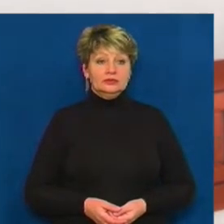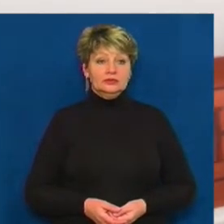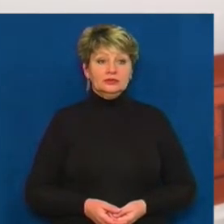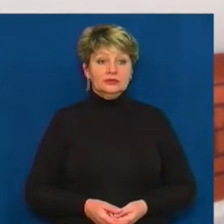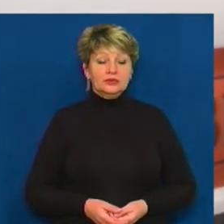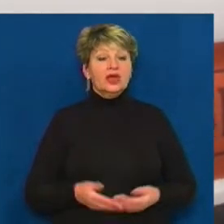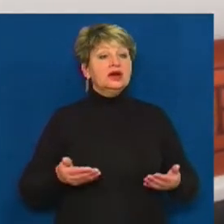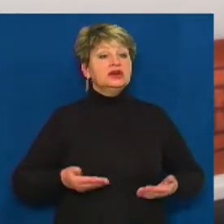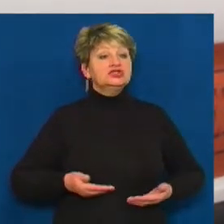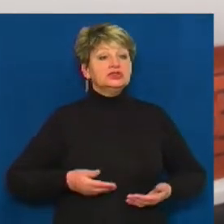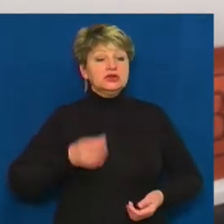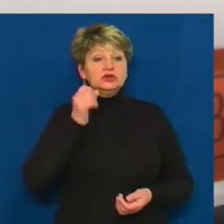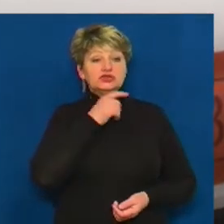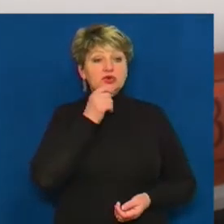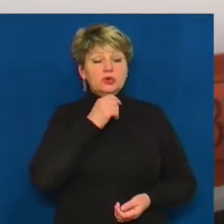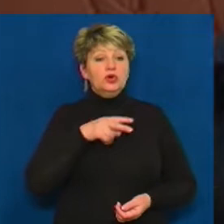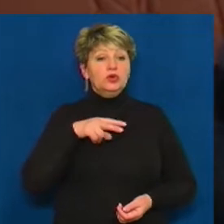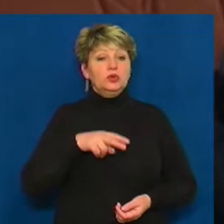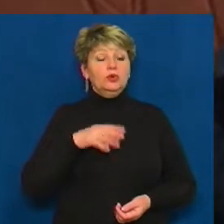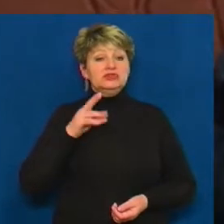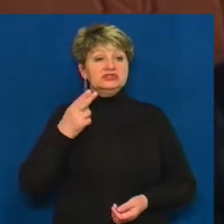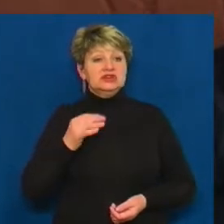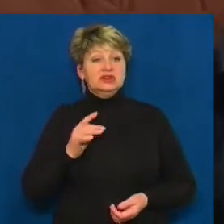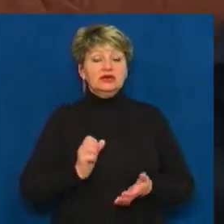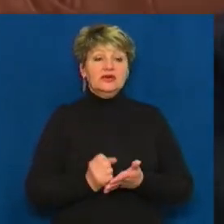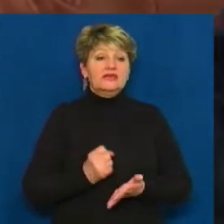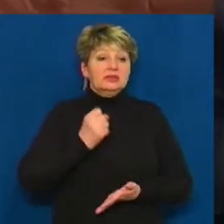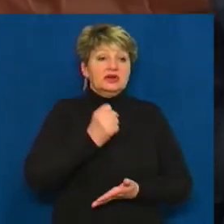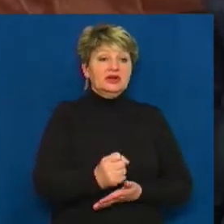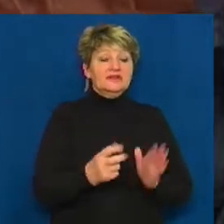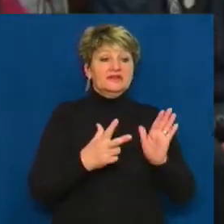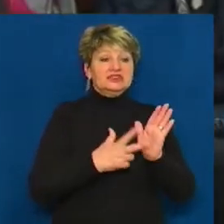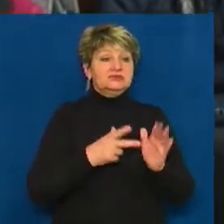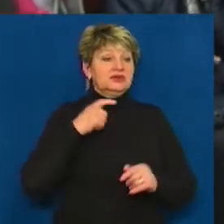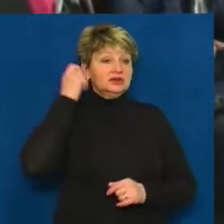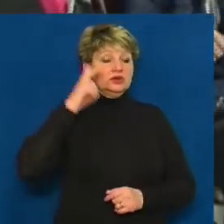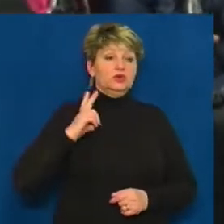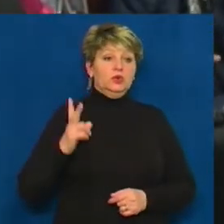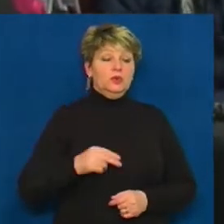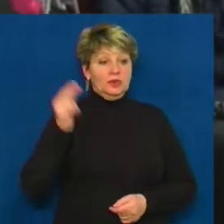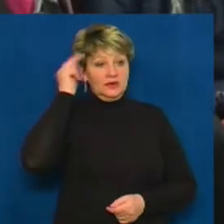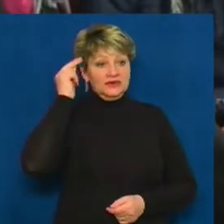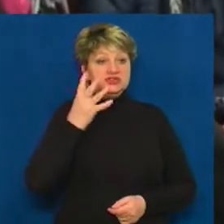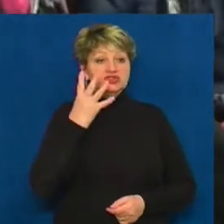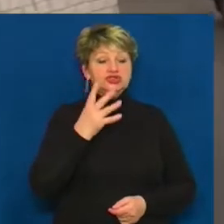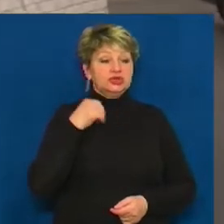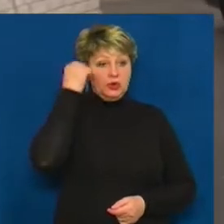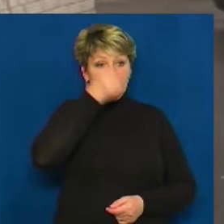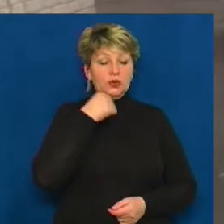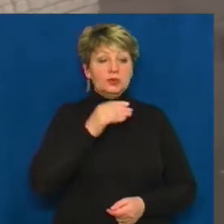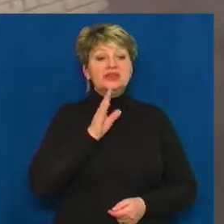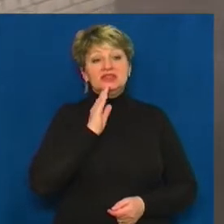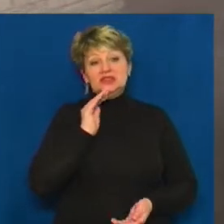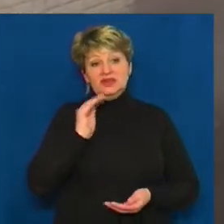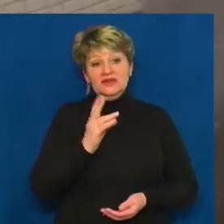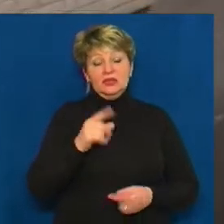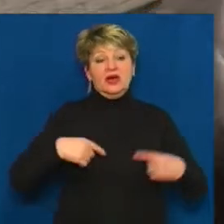Жителька Золотоноші Любов Царенко відправляє восьмирічну доньку Валентину на навчання. З чотирьох років дівчина на візку. Індивідуальну